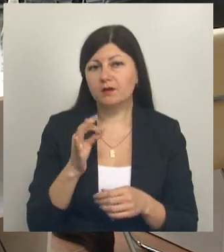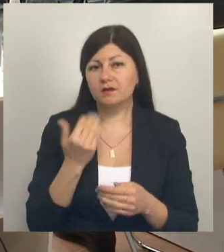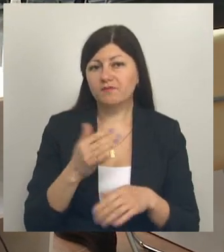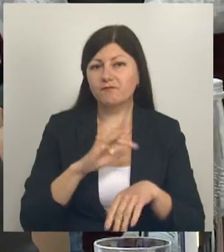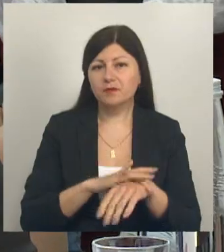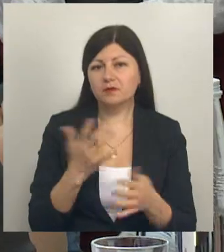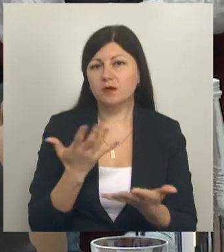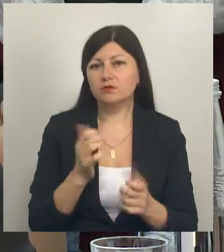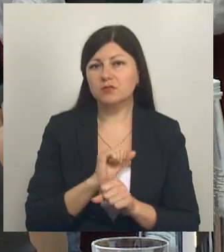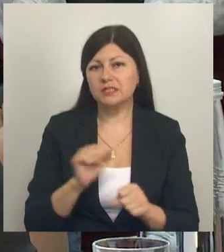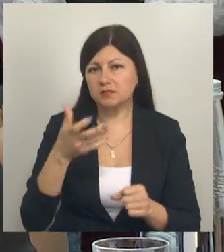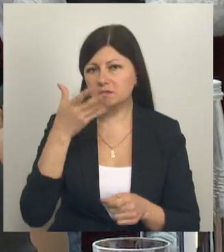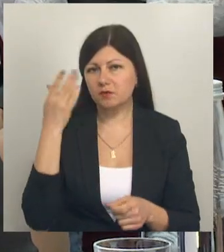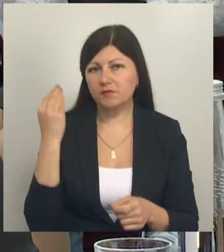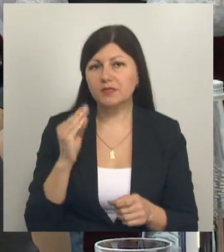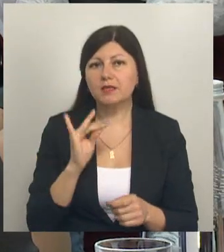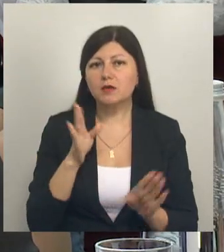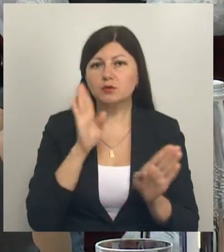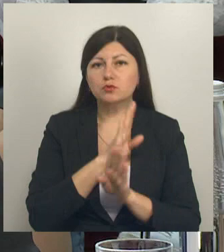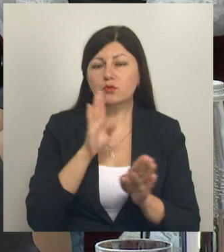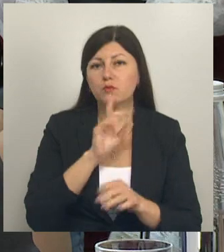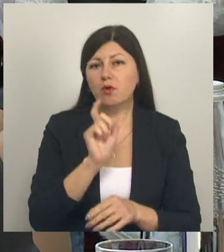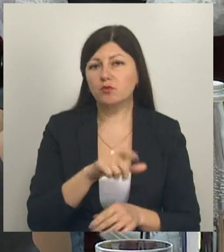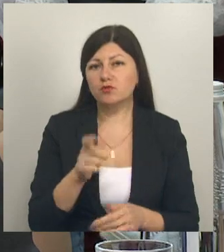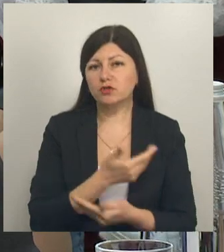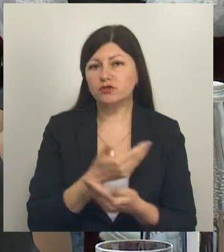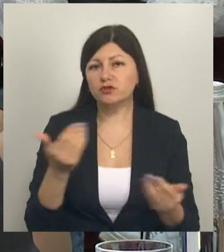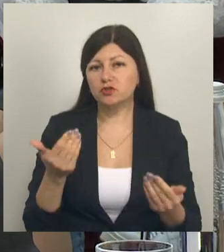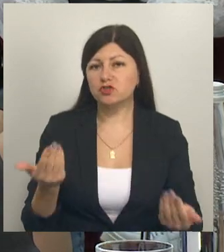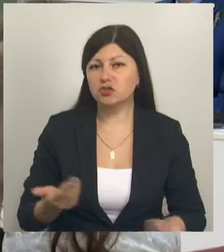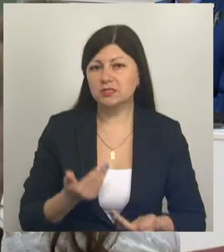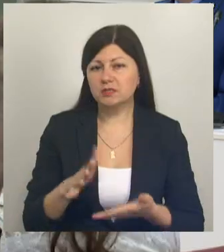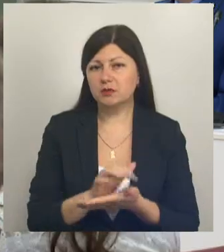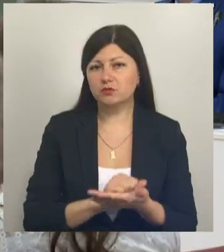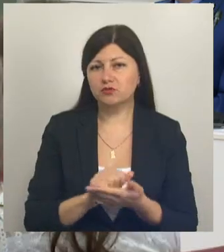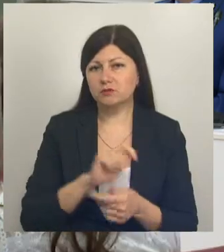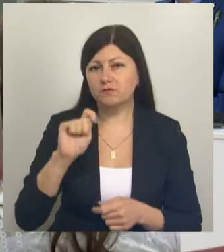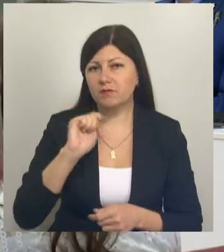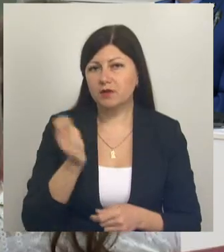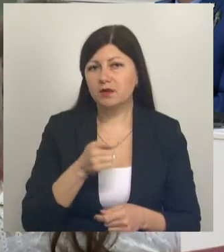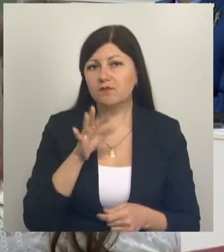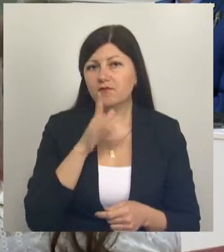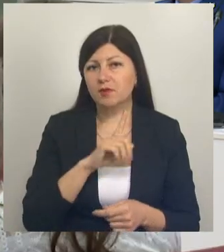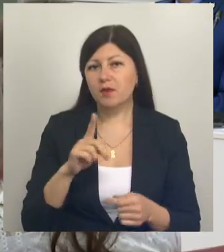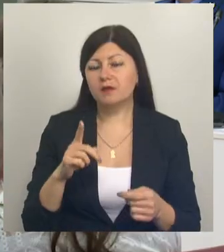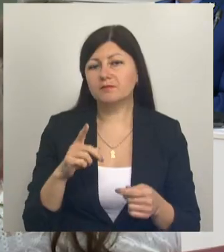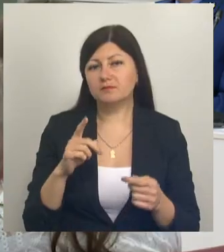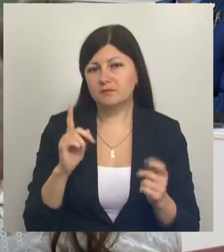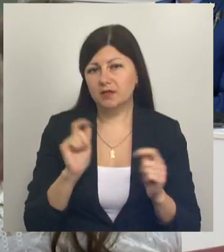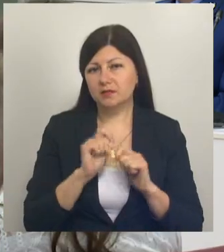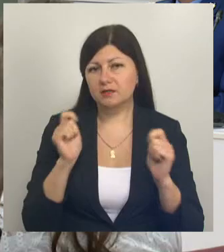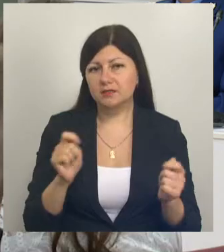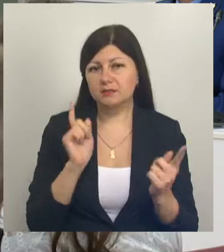фактах, которые нельзя забывать, и о судьбах людей, чьей жизни разрушила война, говорили на открытой встрече в Белгородском национальном